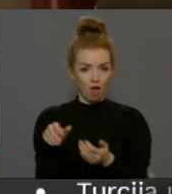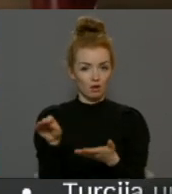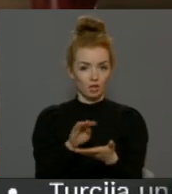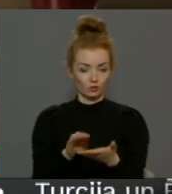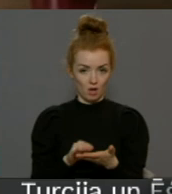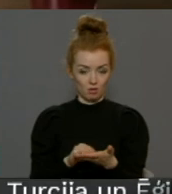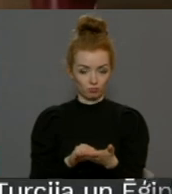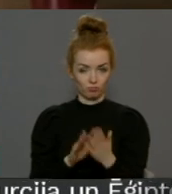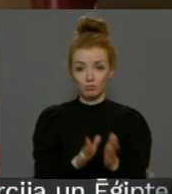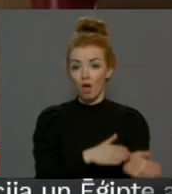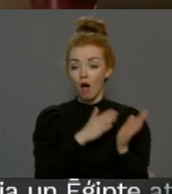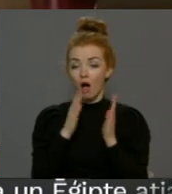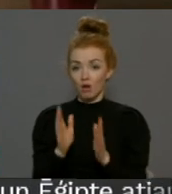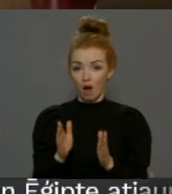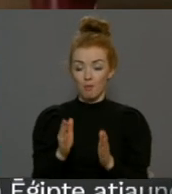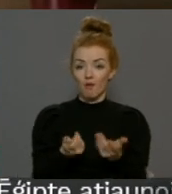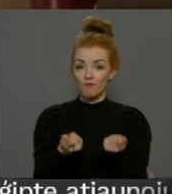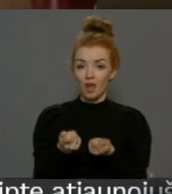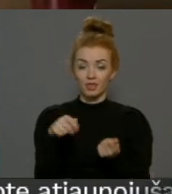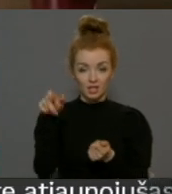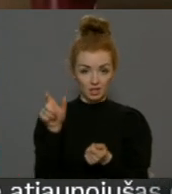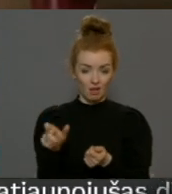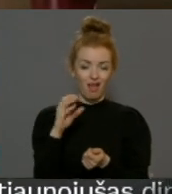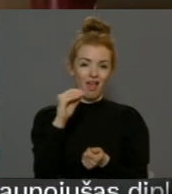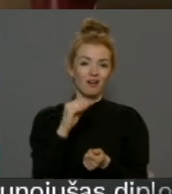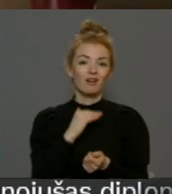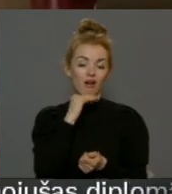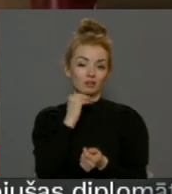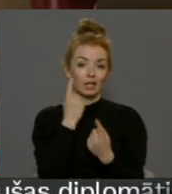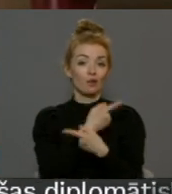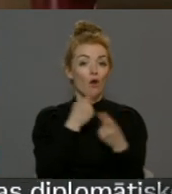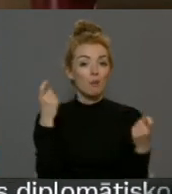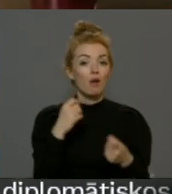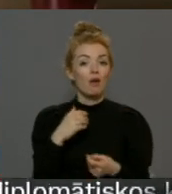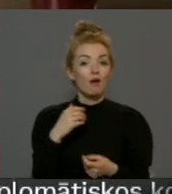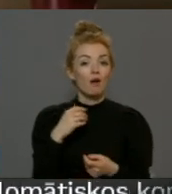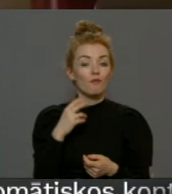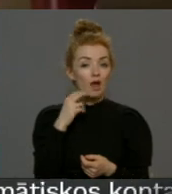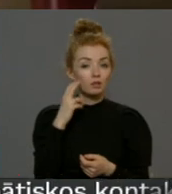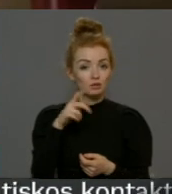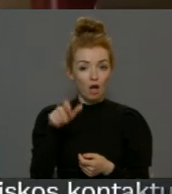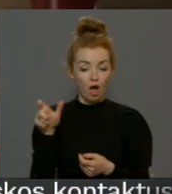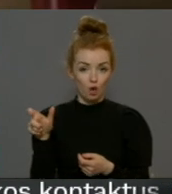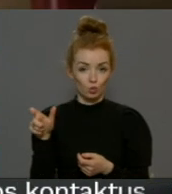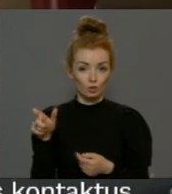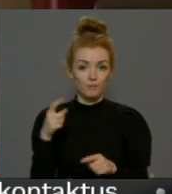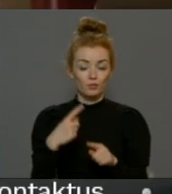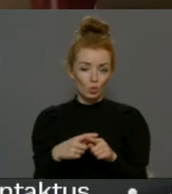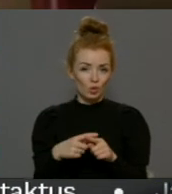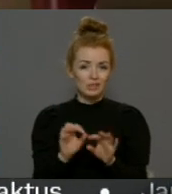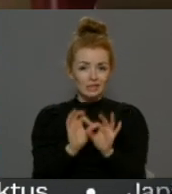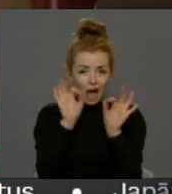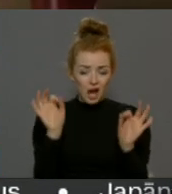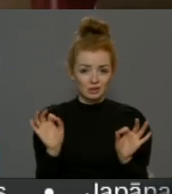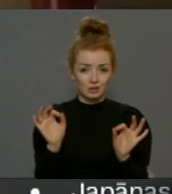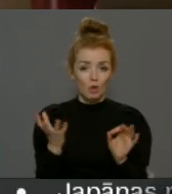nākamais vadītājs rakstveidā, tas būtu E-klasē, informē vecākus. Un pats sāksim ar šo mazumiņu.